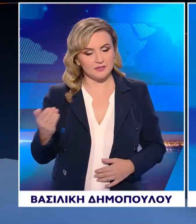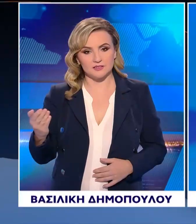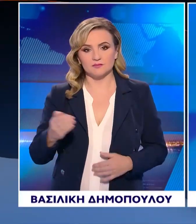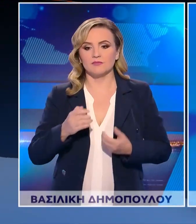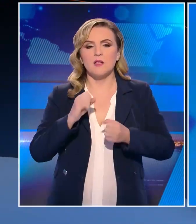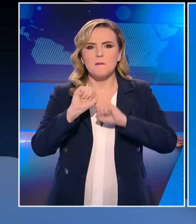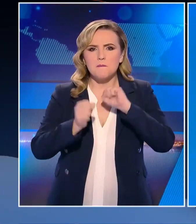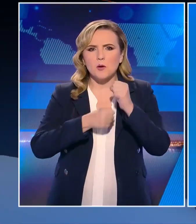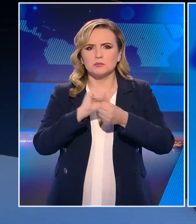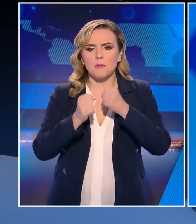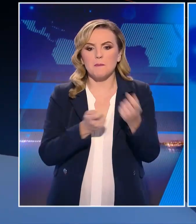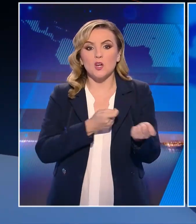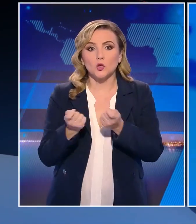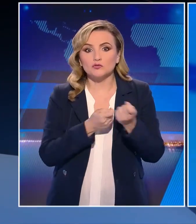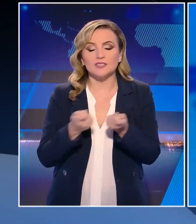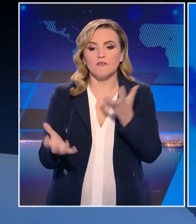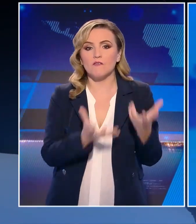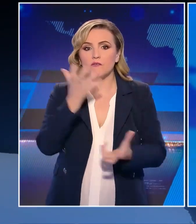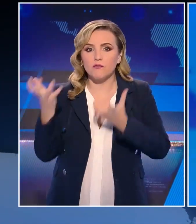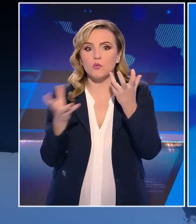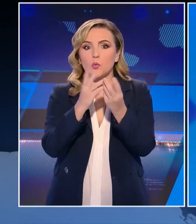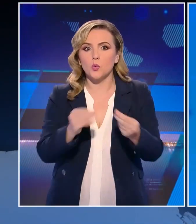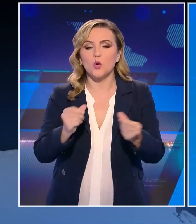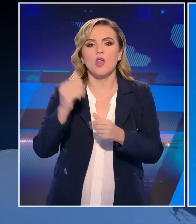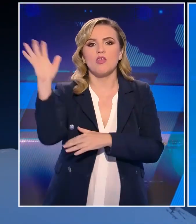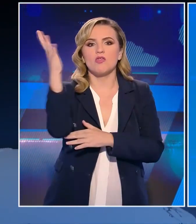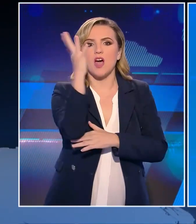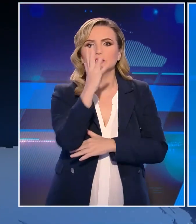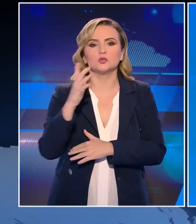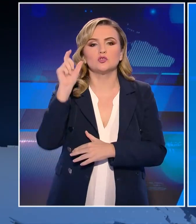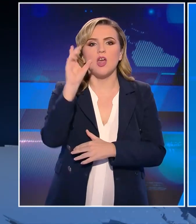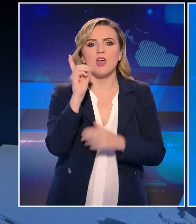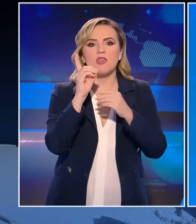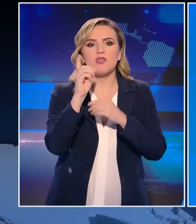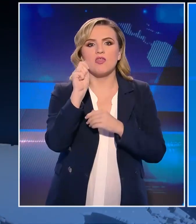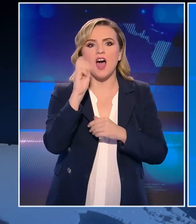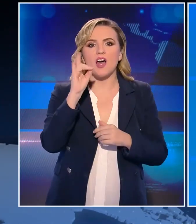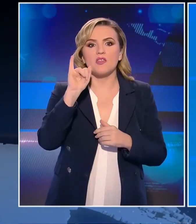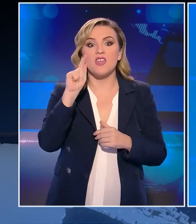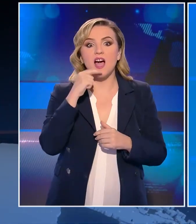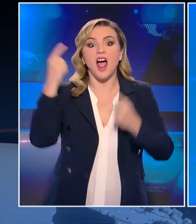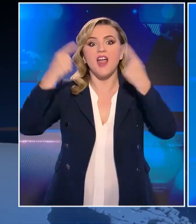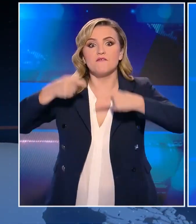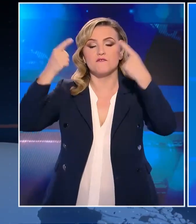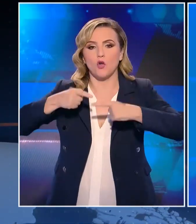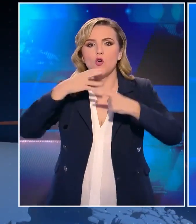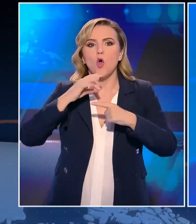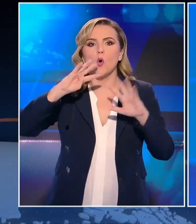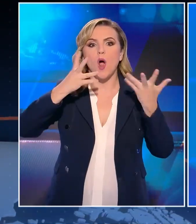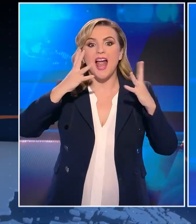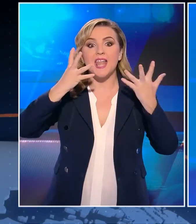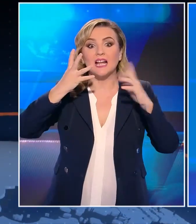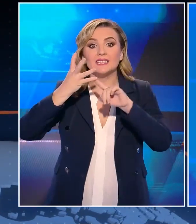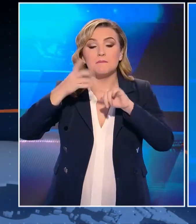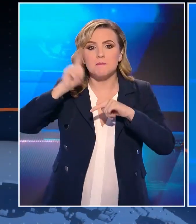Μάχη χωρίς σταματημό δίνουν οι πυροσβεστικές δυνάμεις στο δάσος της Δαδειά στον Εύρο που για ένα τη ημέρα η πύρινη λέλαπα δεν